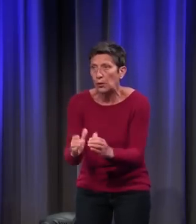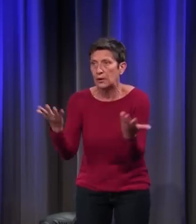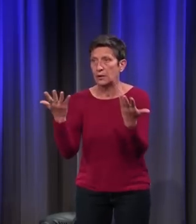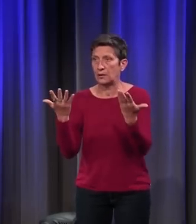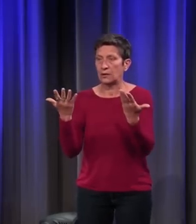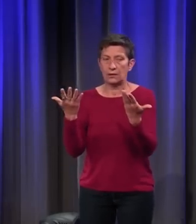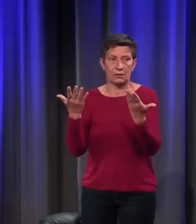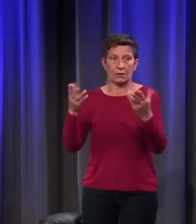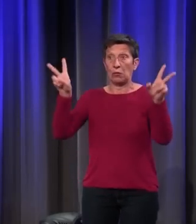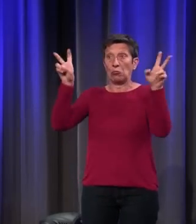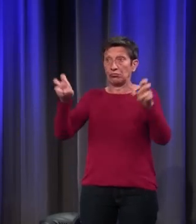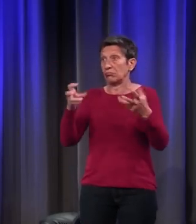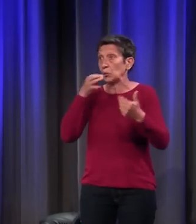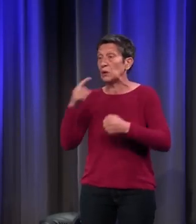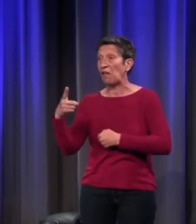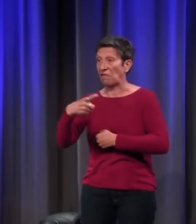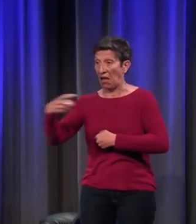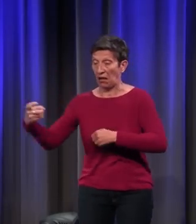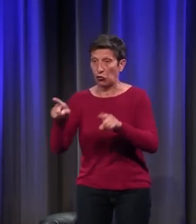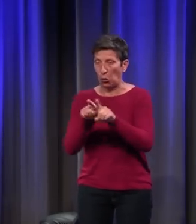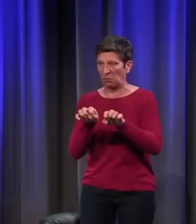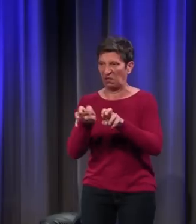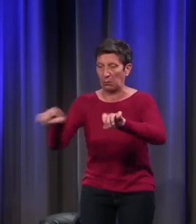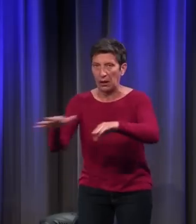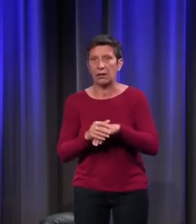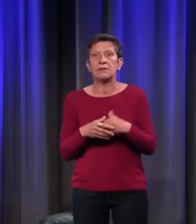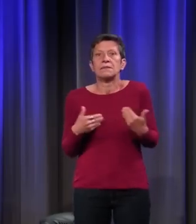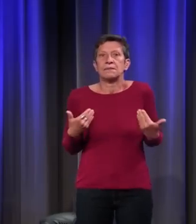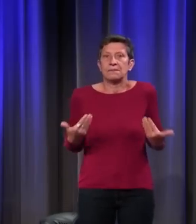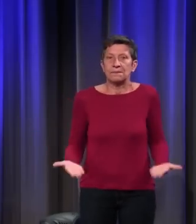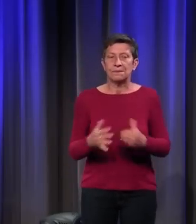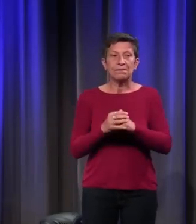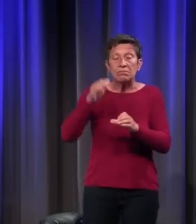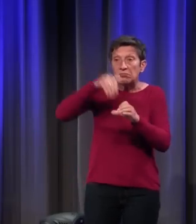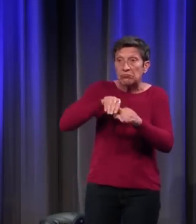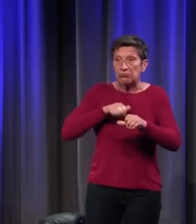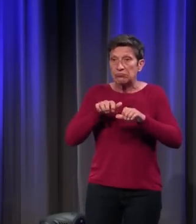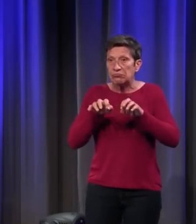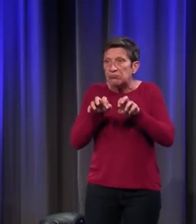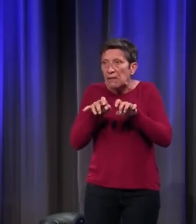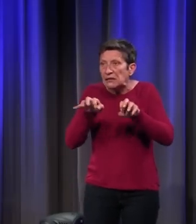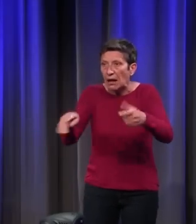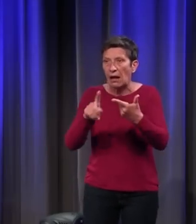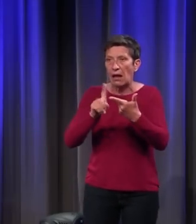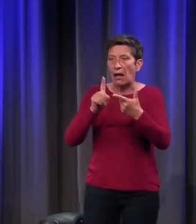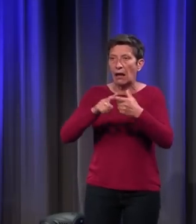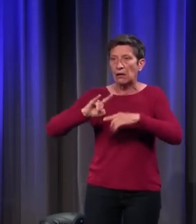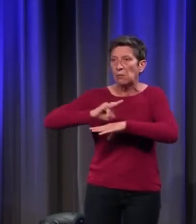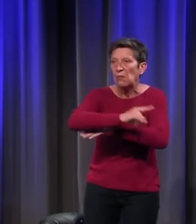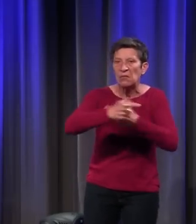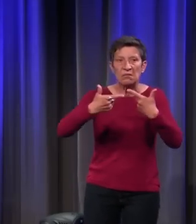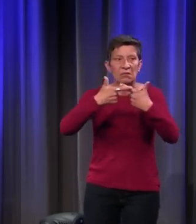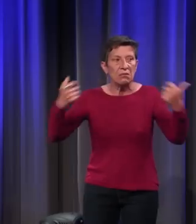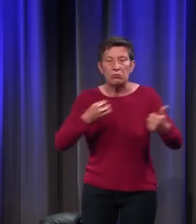appelle des vers, la vermine, en quelque sorte. Alors là, on va trouver les insectes, les mollusques, les